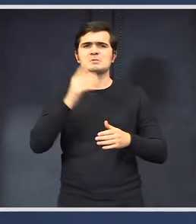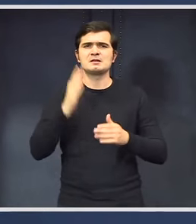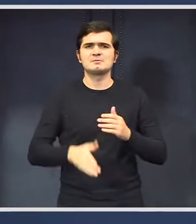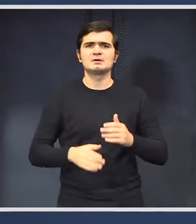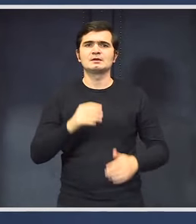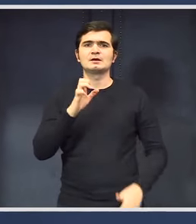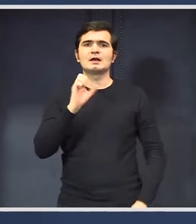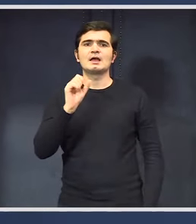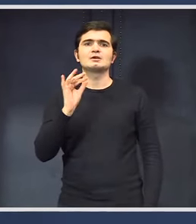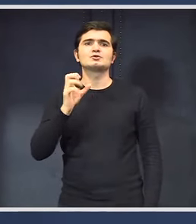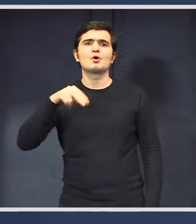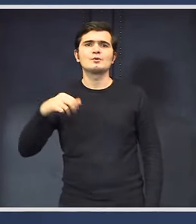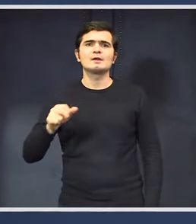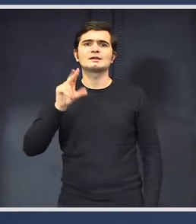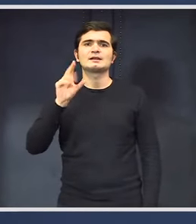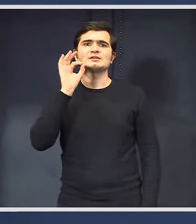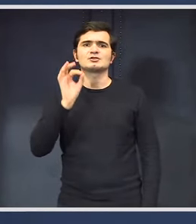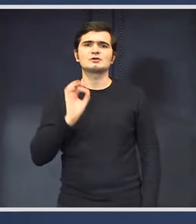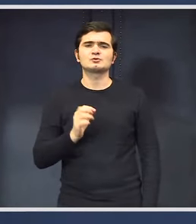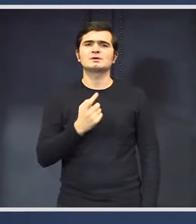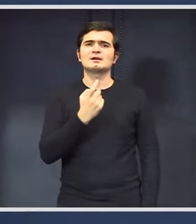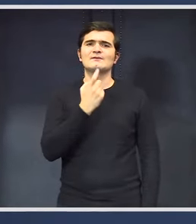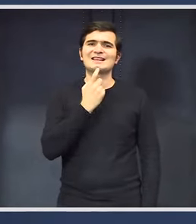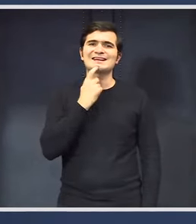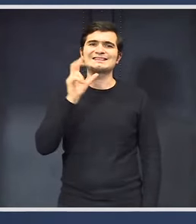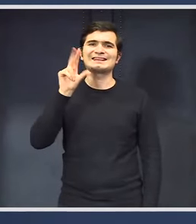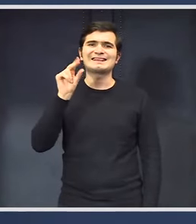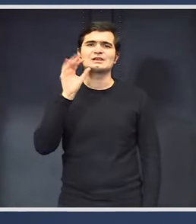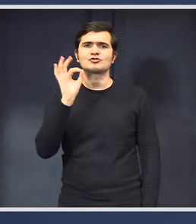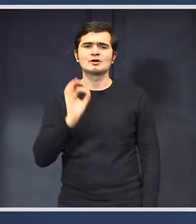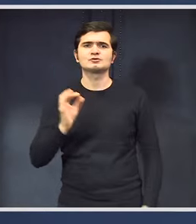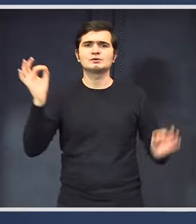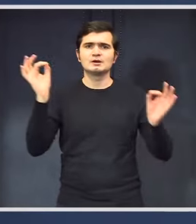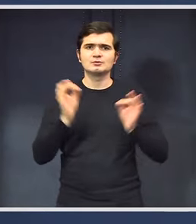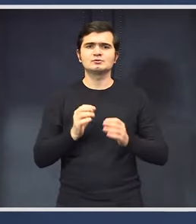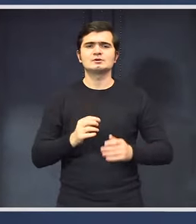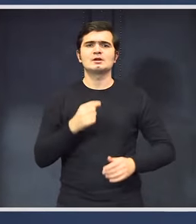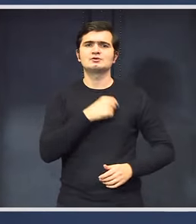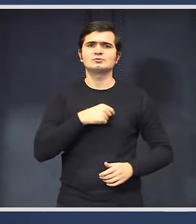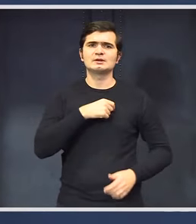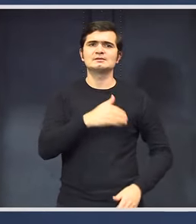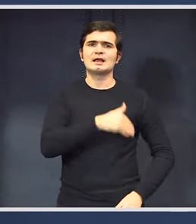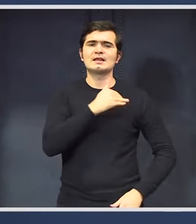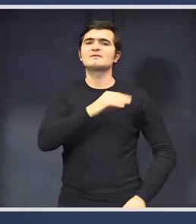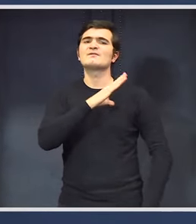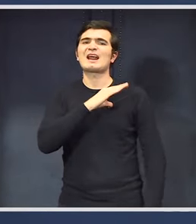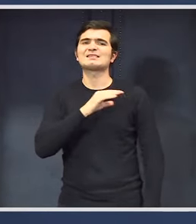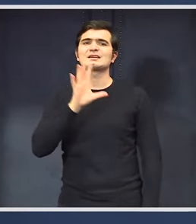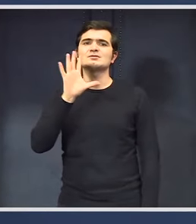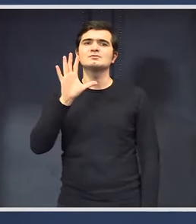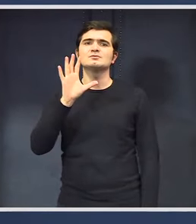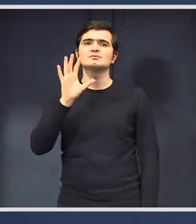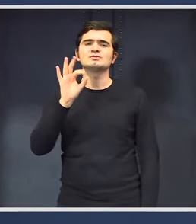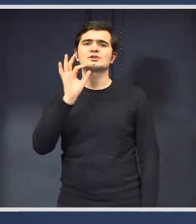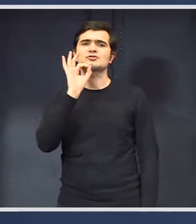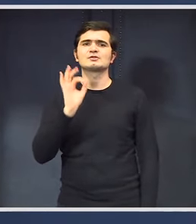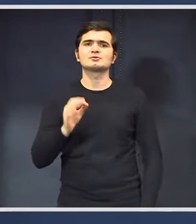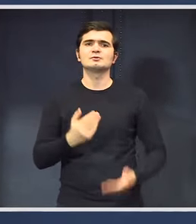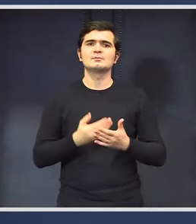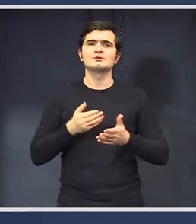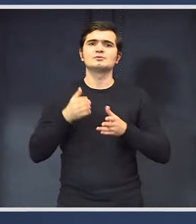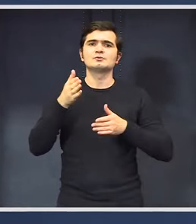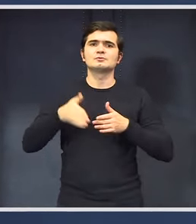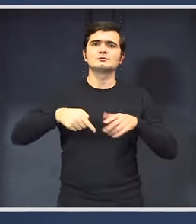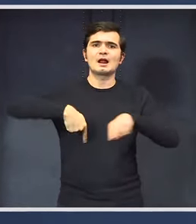Estonia, studenții au reducere de 30%, Finlandia 30% reducere, studenții și elevii au reducere în Franța de 5% la transportul feroviar.